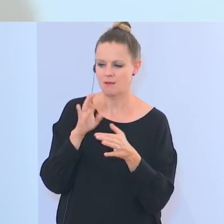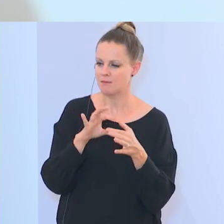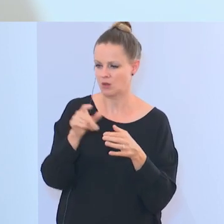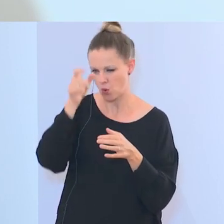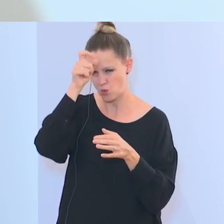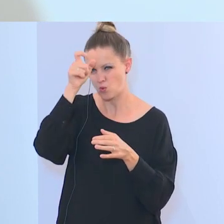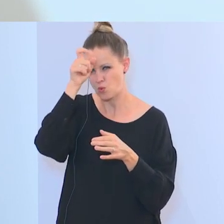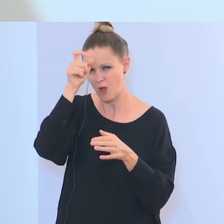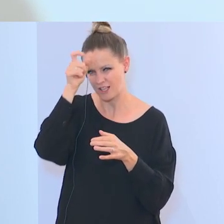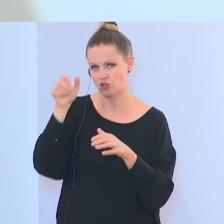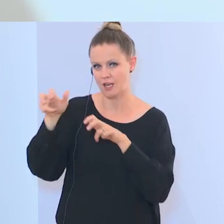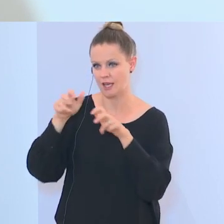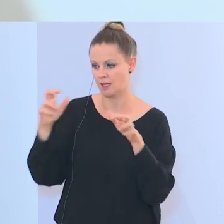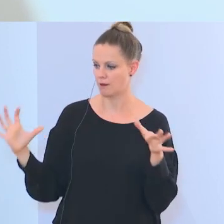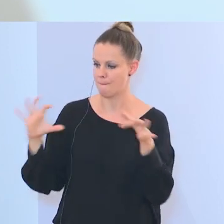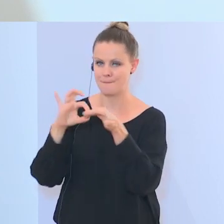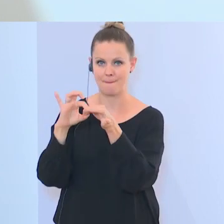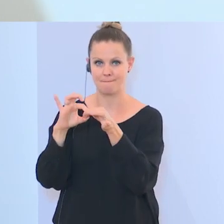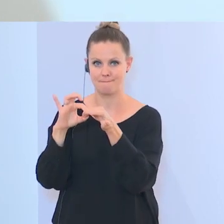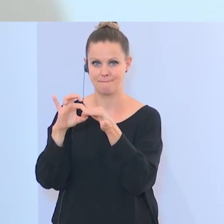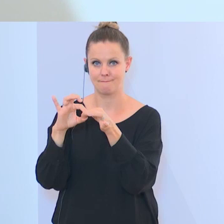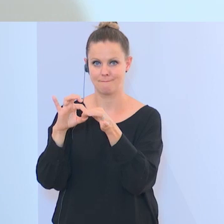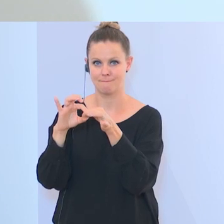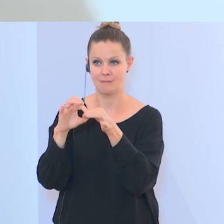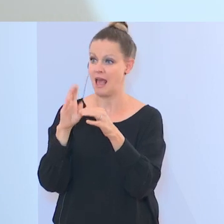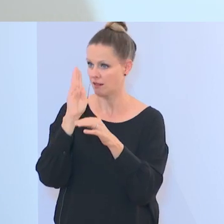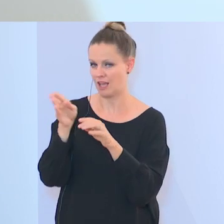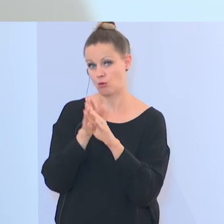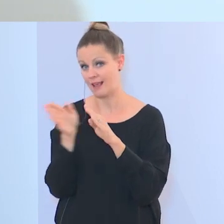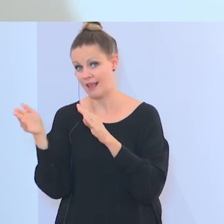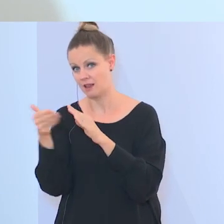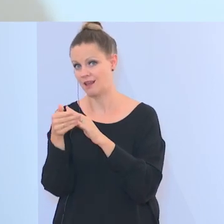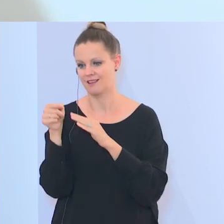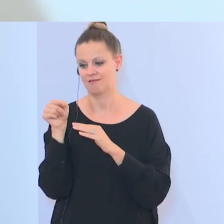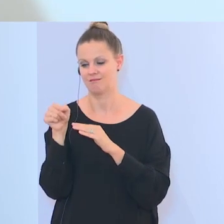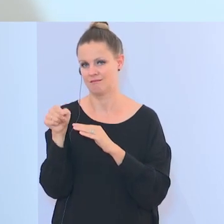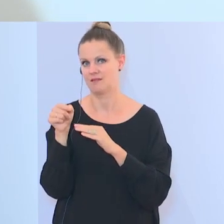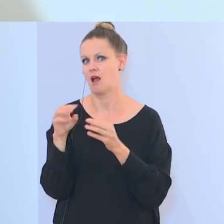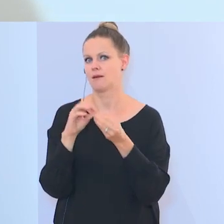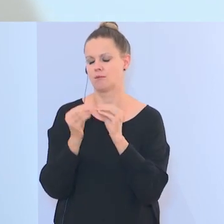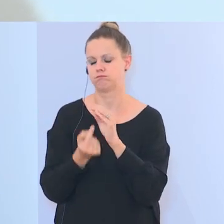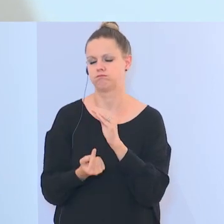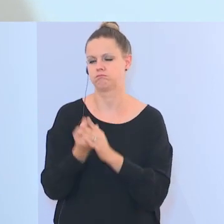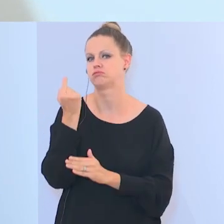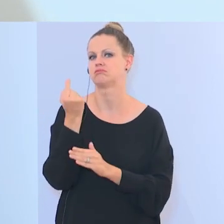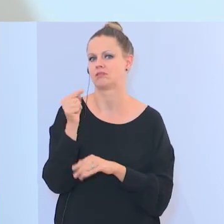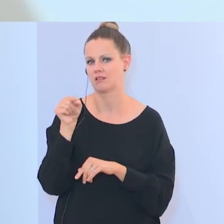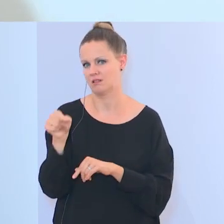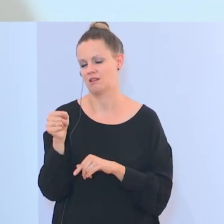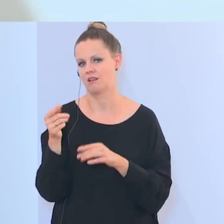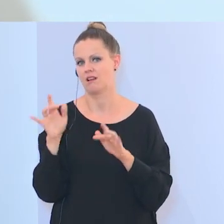in Verbindung sind, haben ein sehr spaltendes und problematisches Narrativ